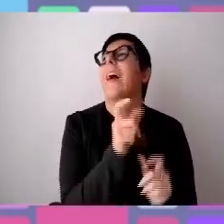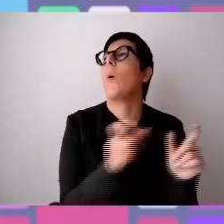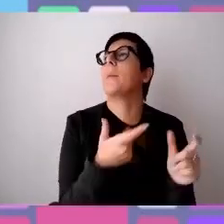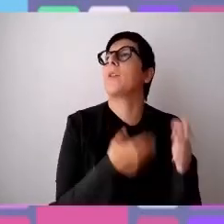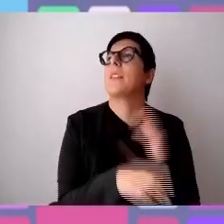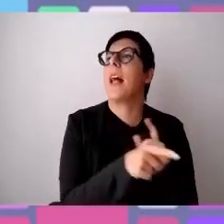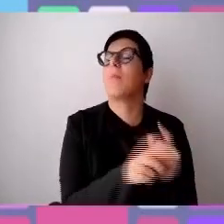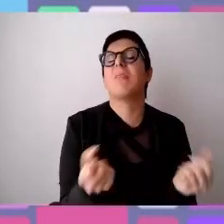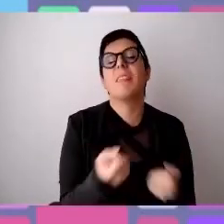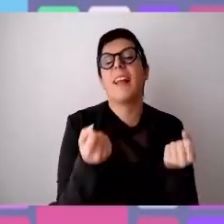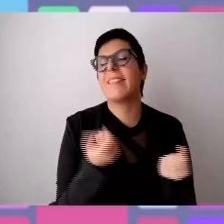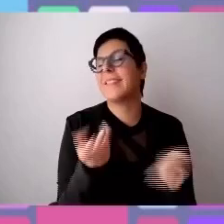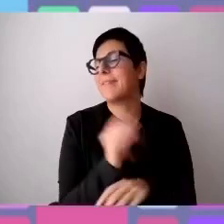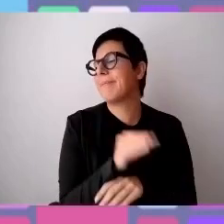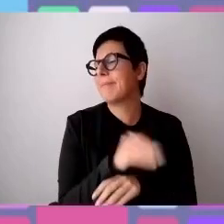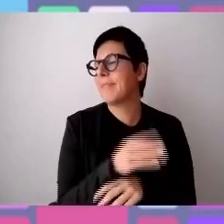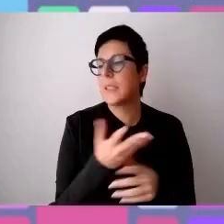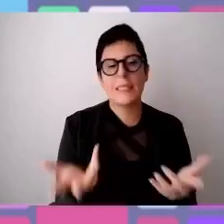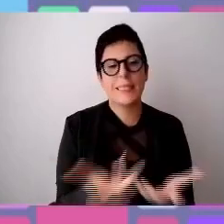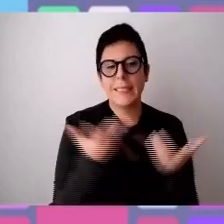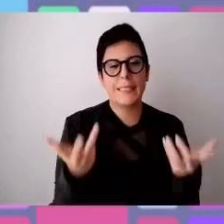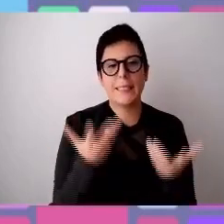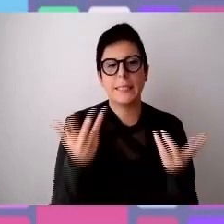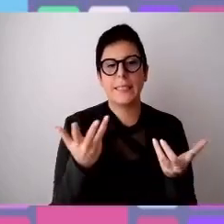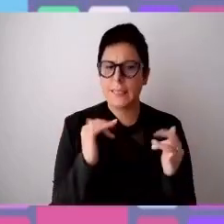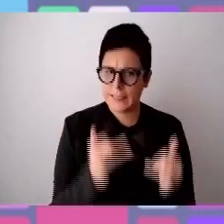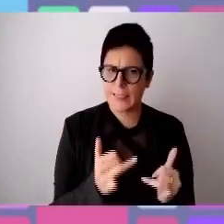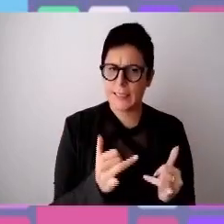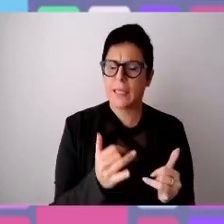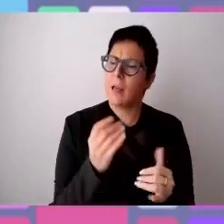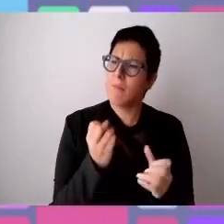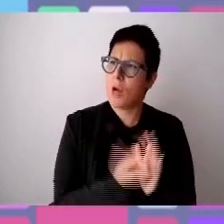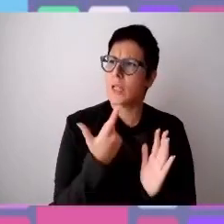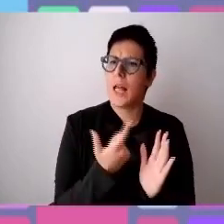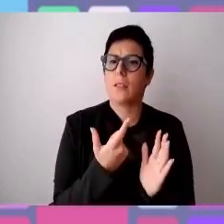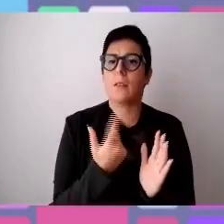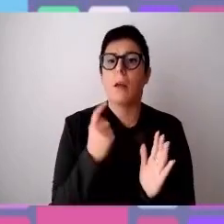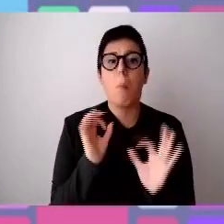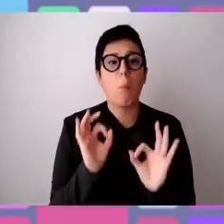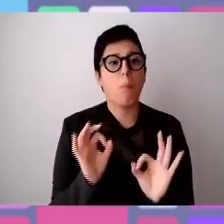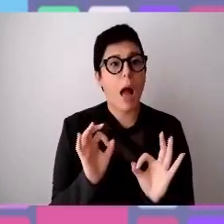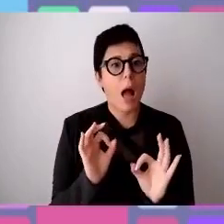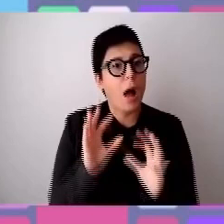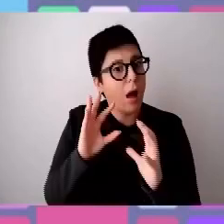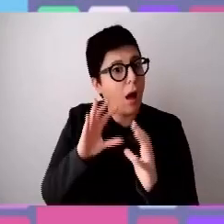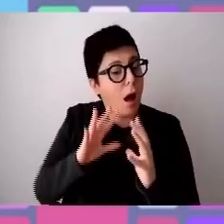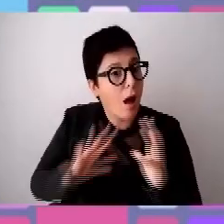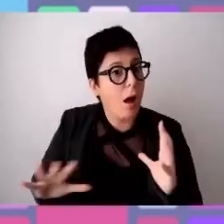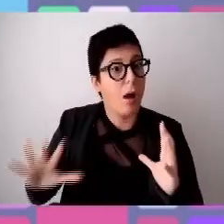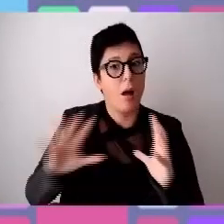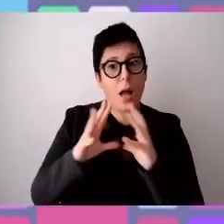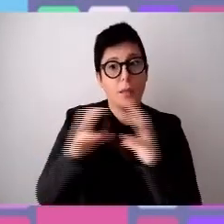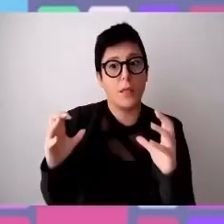a iniziative negative che vanno sottolineate, ma che non hanno. Manuela e quindi Manilena e Ferri